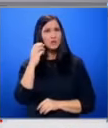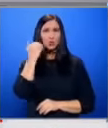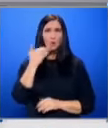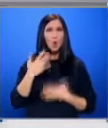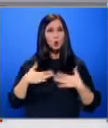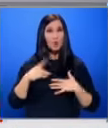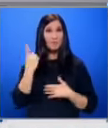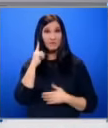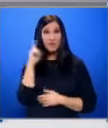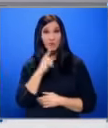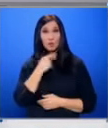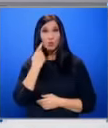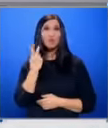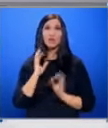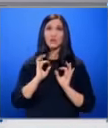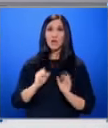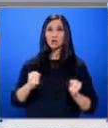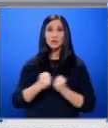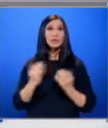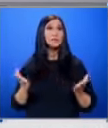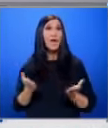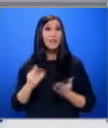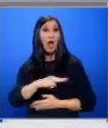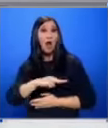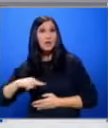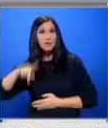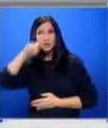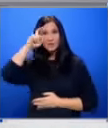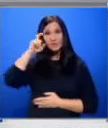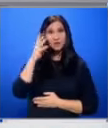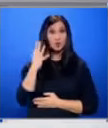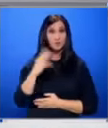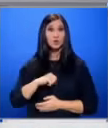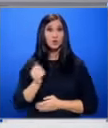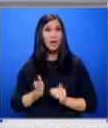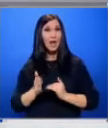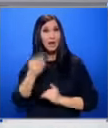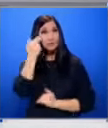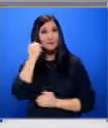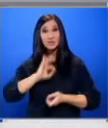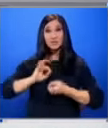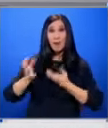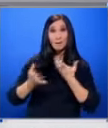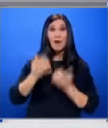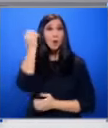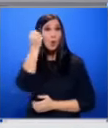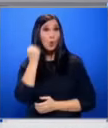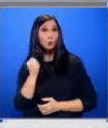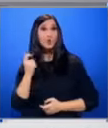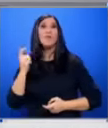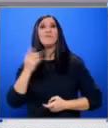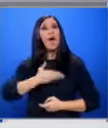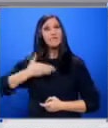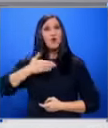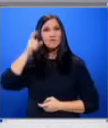първите дни на годината два сериозни инцидента станаха по линията София-Варна. На 4 януари край Плевен се запали локомотивът на композицията от